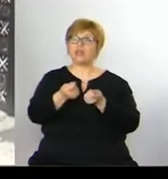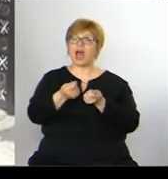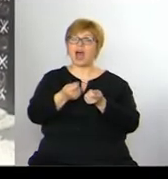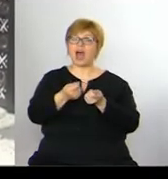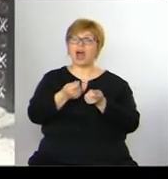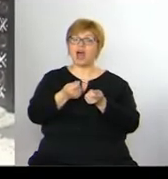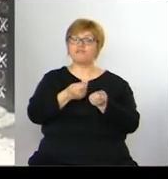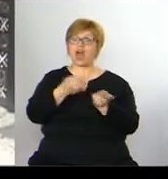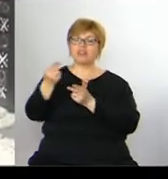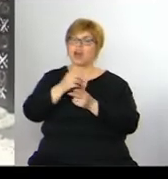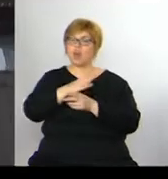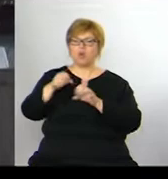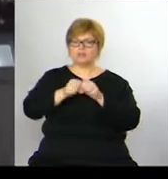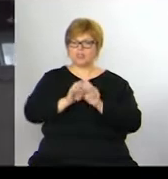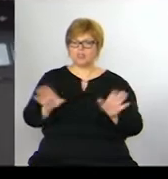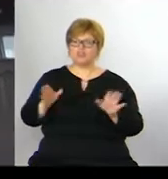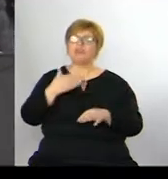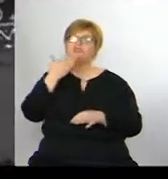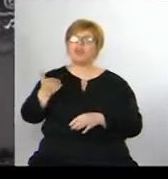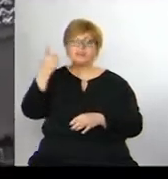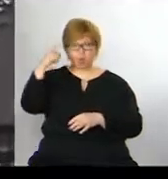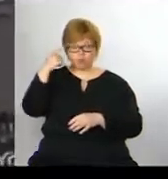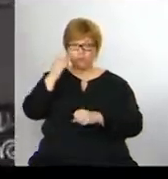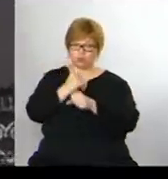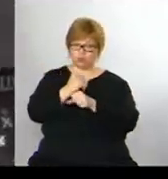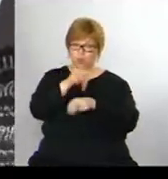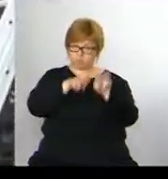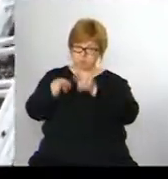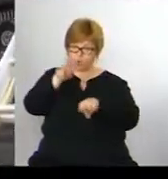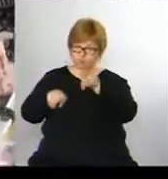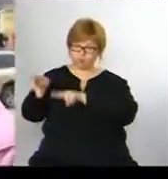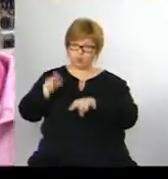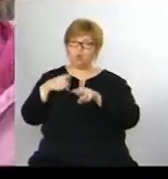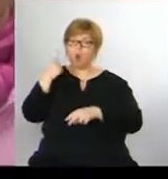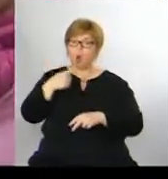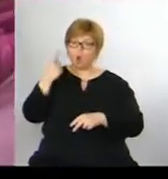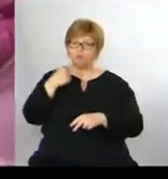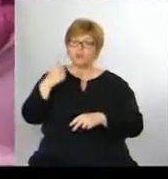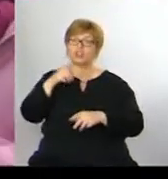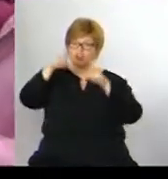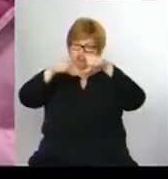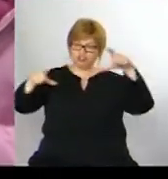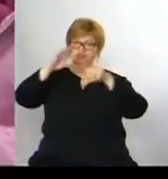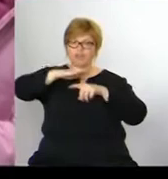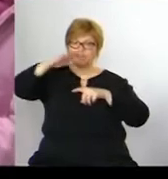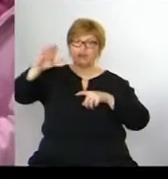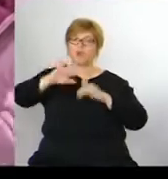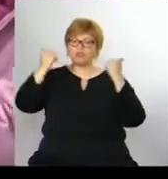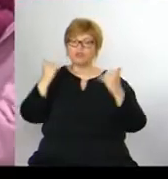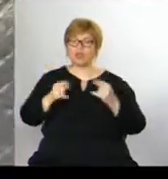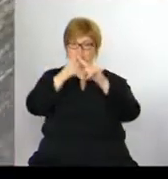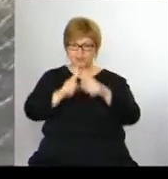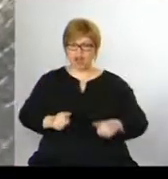utopí v ľičke vody. Český znalec, ktorý vypracoval posudok pre aktivistov, tvrdí, že šindle na streche sú už teraz